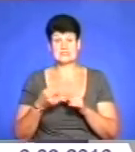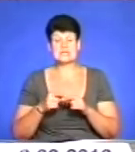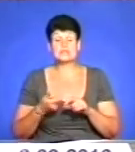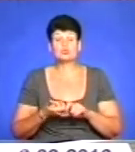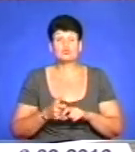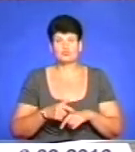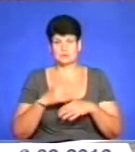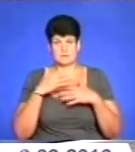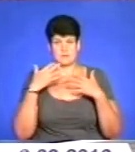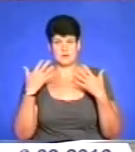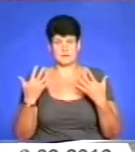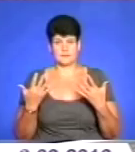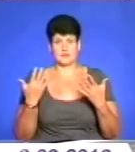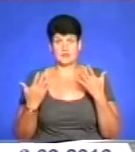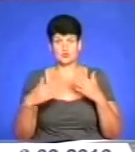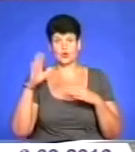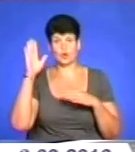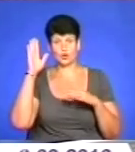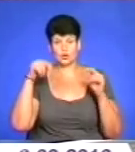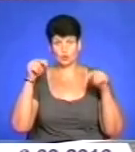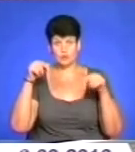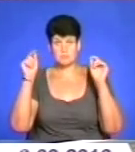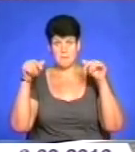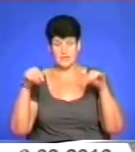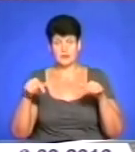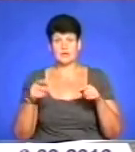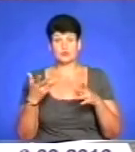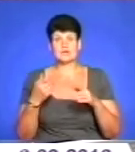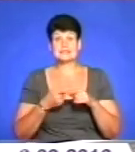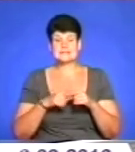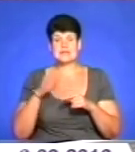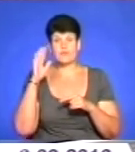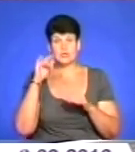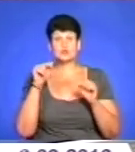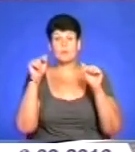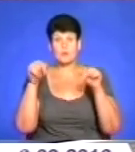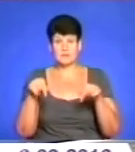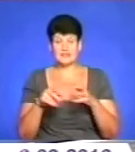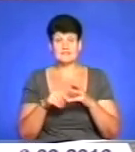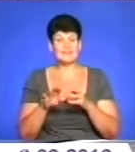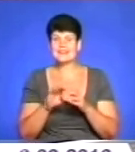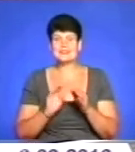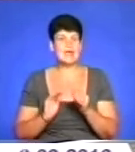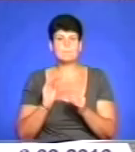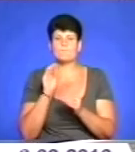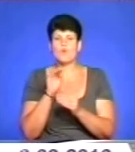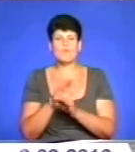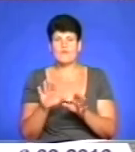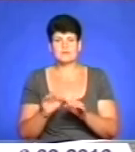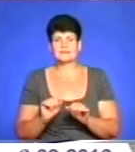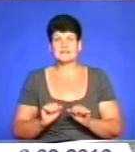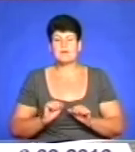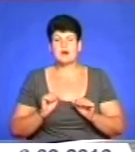дуже багато. І якщо навіть дощ випадає, то ця вода, якщо навіть просочується в землю, вона не поповнює або намагається